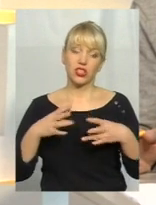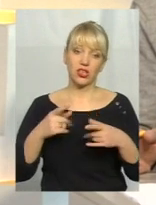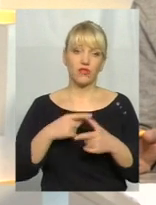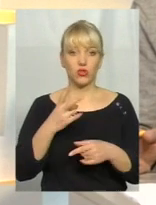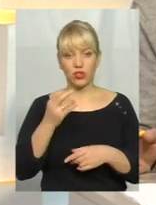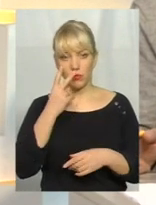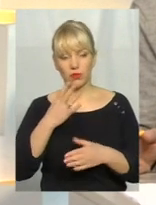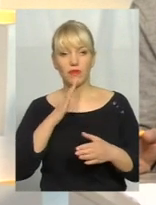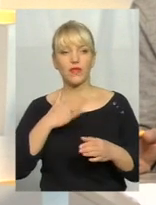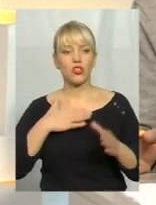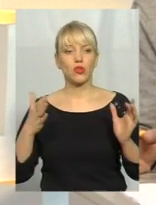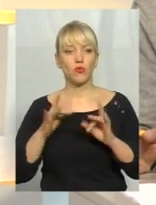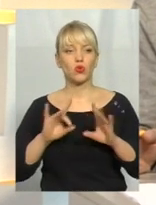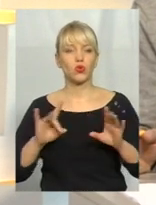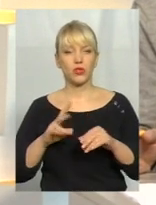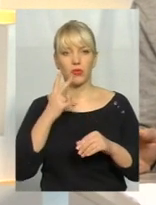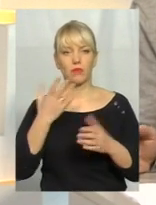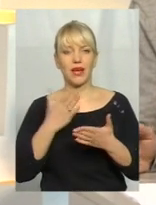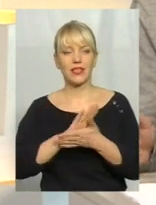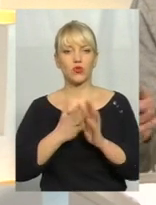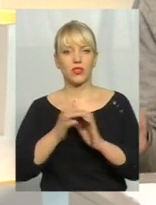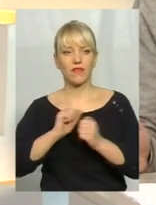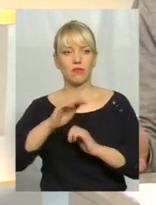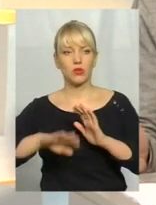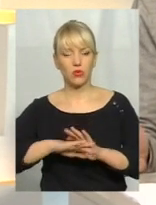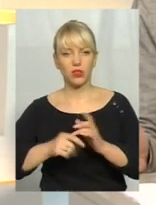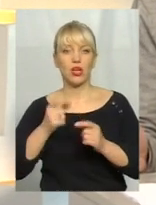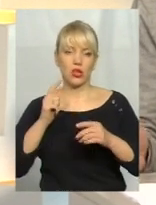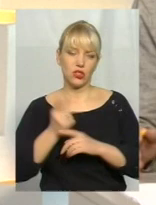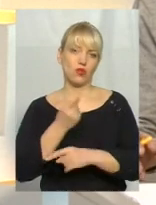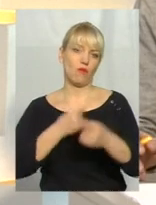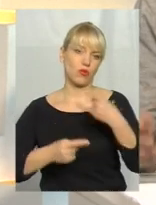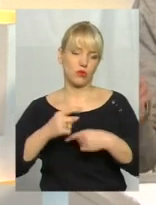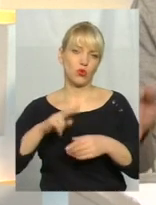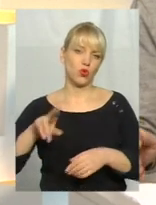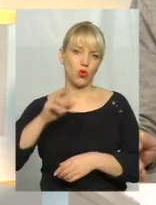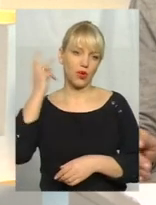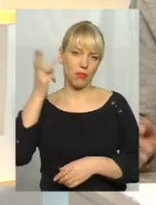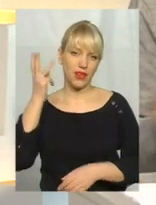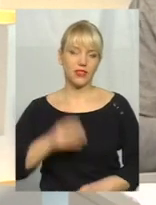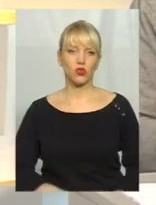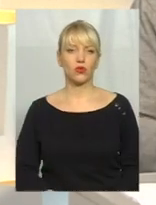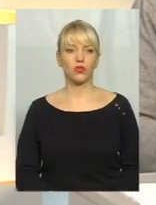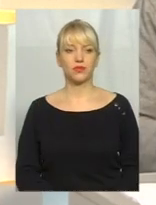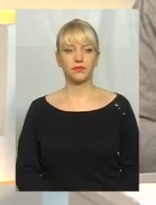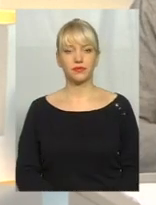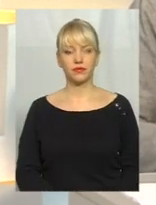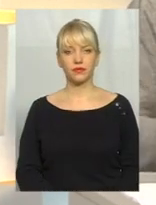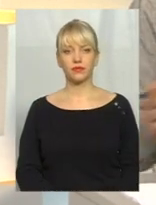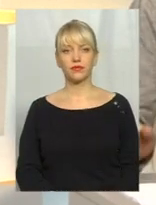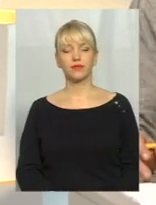нашому сюжеті і подивимося, яка ситуація в Кам'янце-Подільському і знову повернемось тоді до Хмельницького. Я попрошу нашого режисера показати нам сюжет